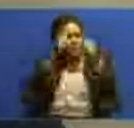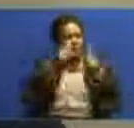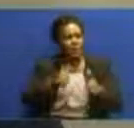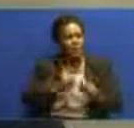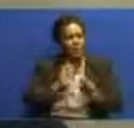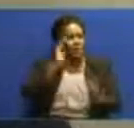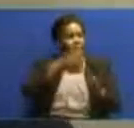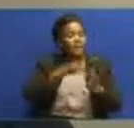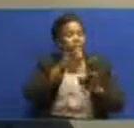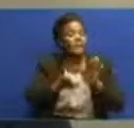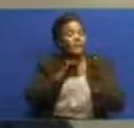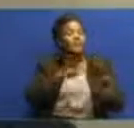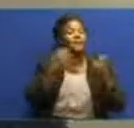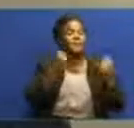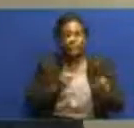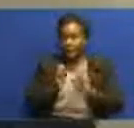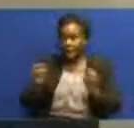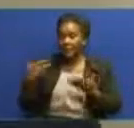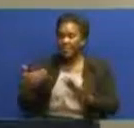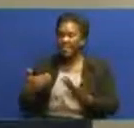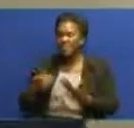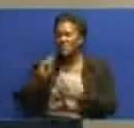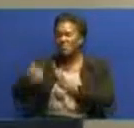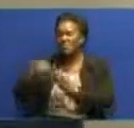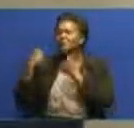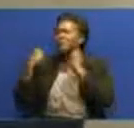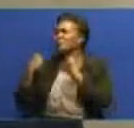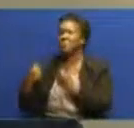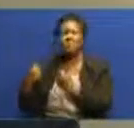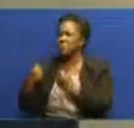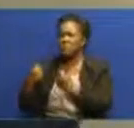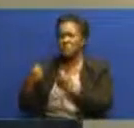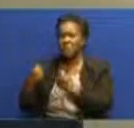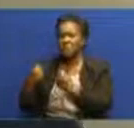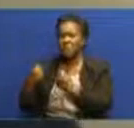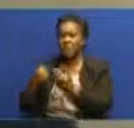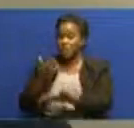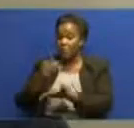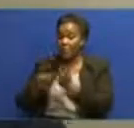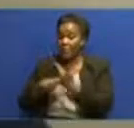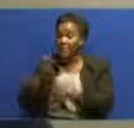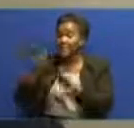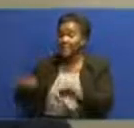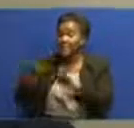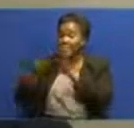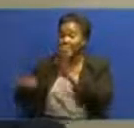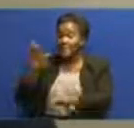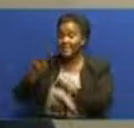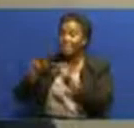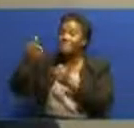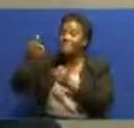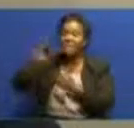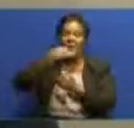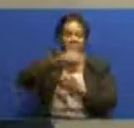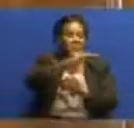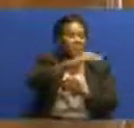kupungua nguvu iramba umekua affected pamboje na manyoni pemezoni ya manyoni dc kwa mekua affected badaya